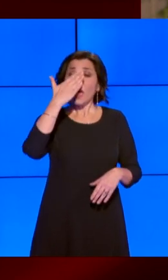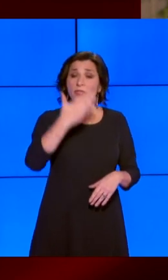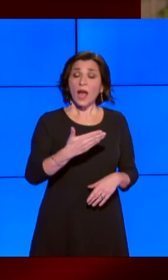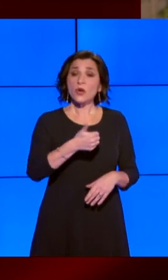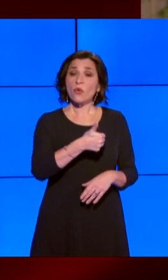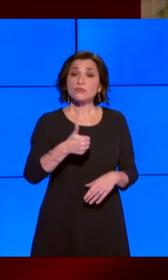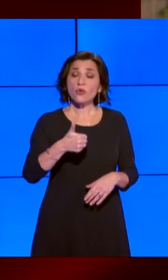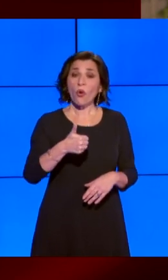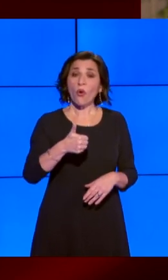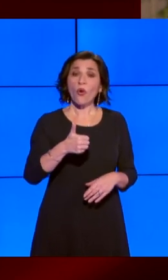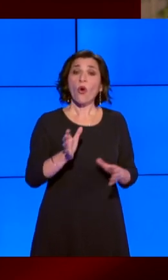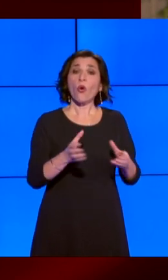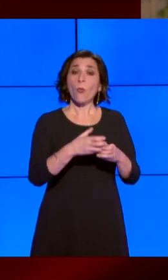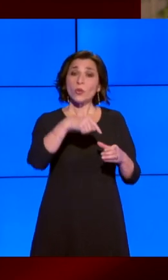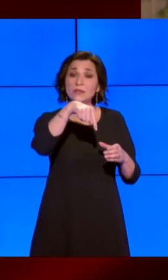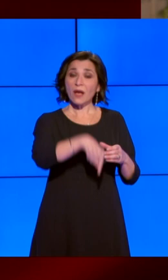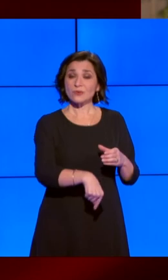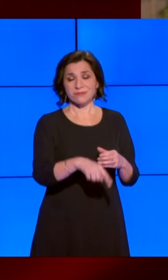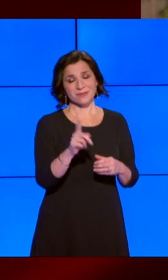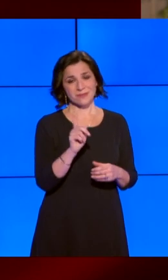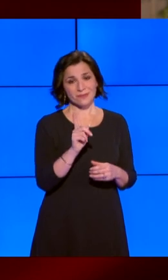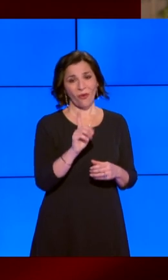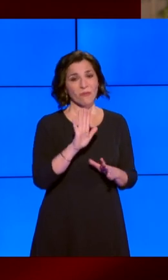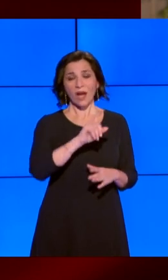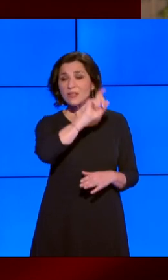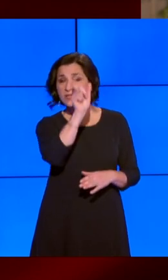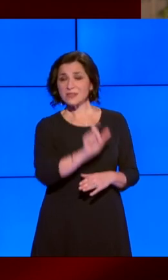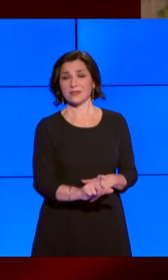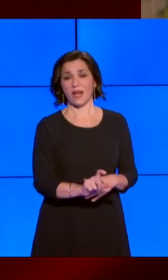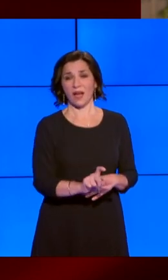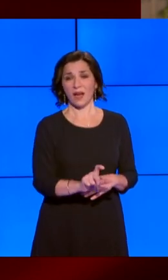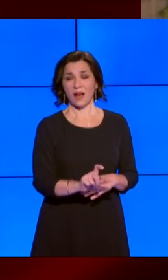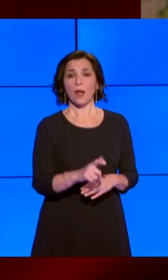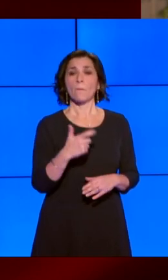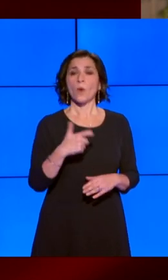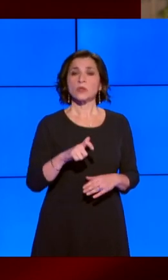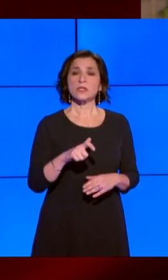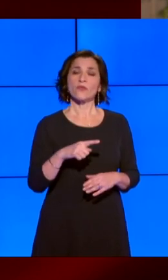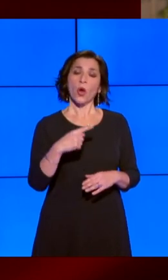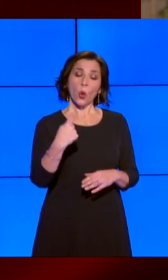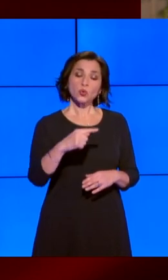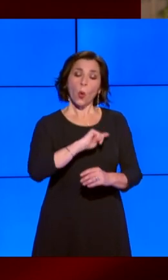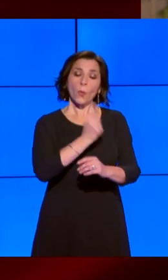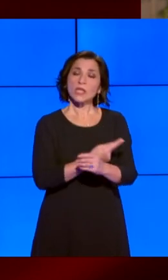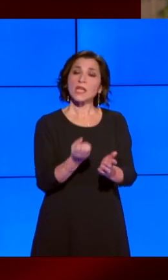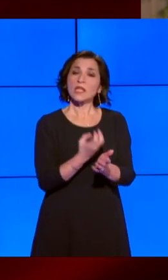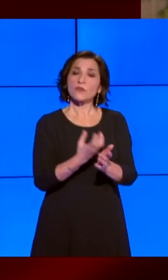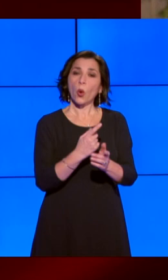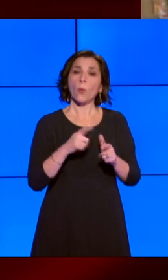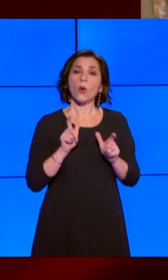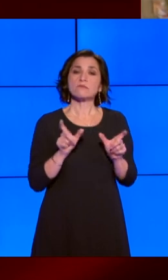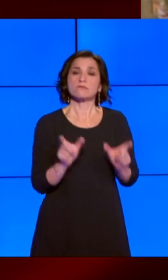soltanto le comunità meridionali, ma l'intero Paese, frenato nelle sue potenzialità di sviluppo.